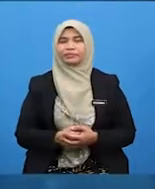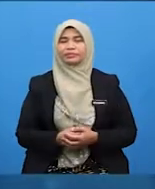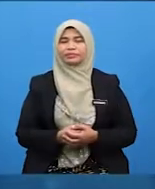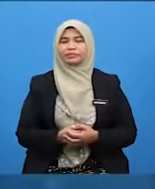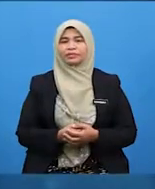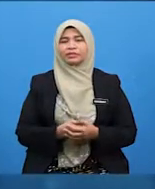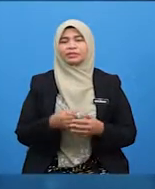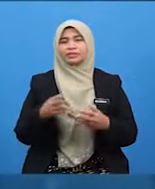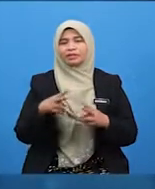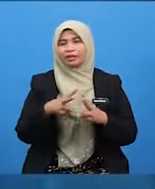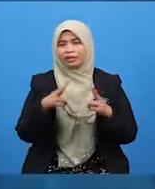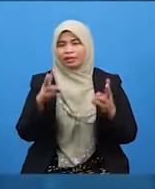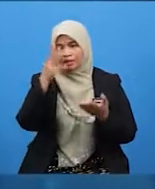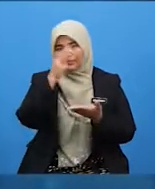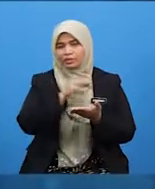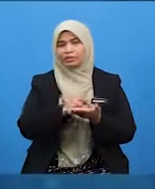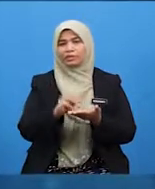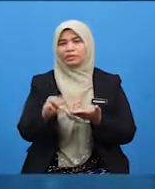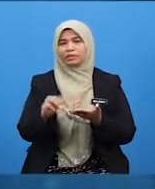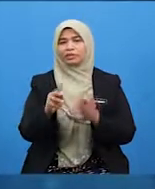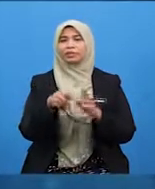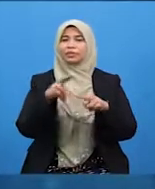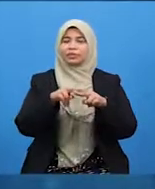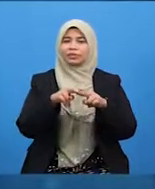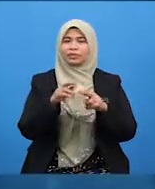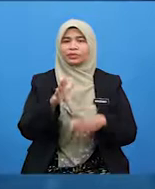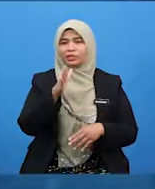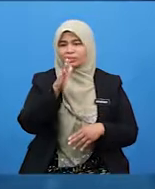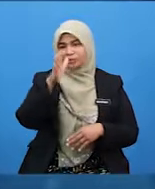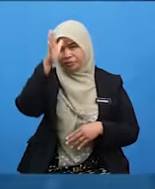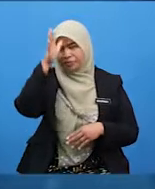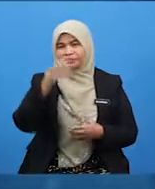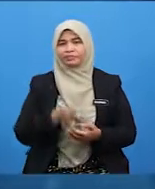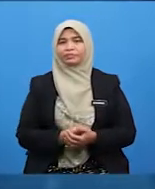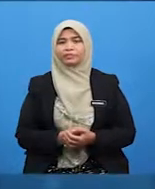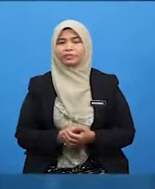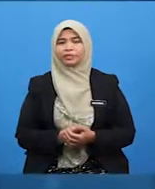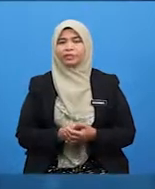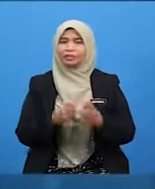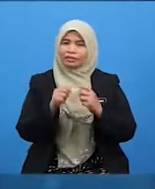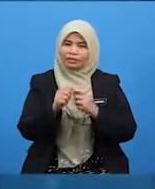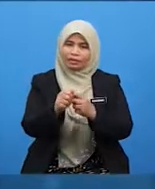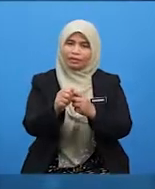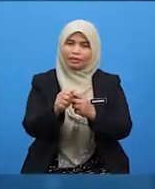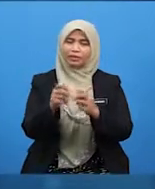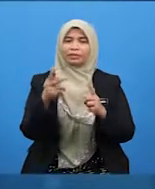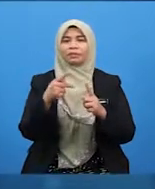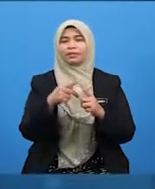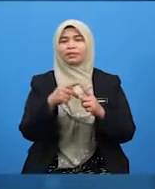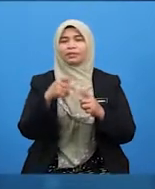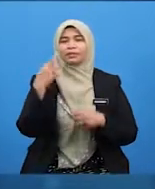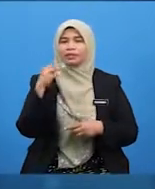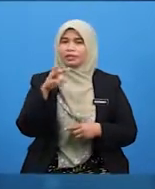mulia dan tingginya kedudukan ibu bapa. Mentang hati mereka adalah